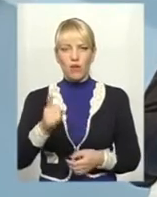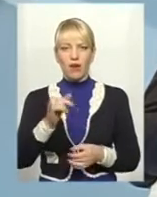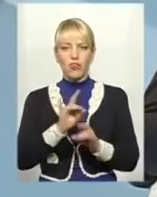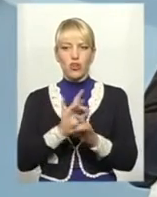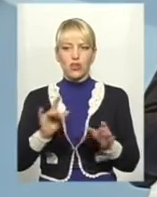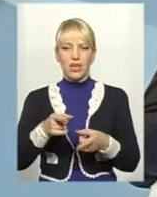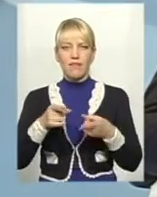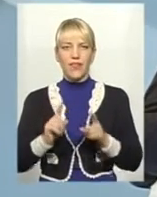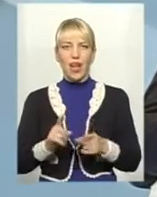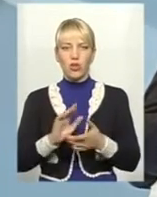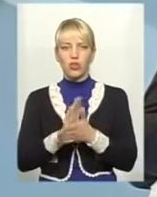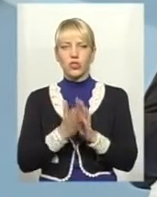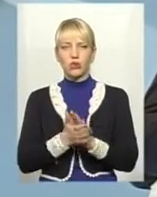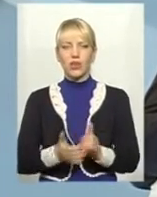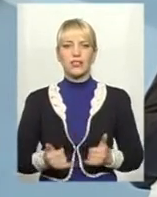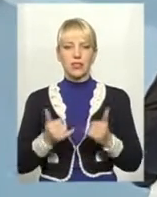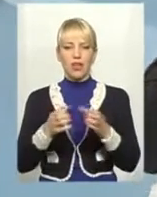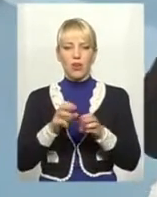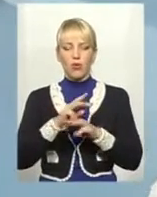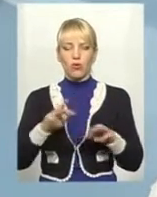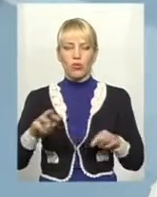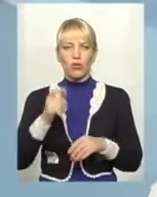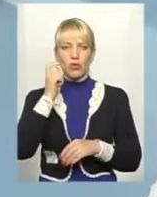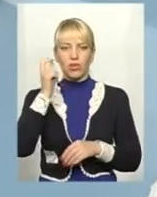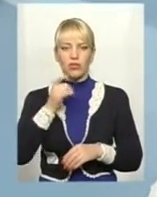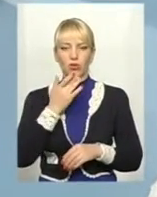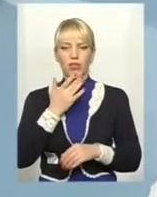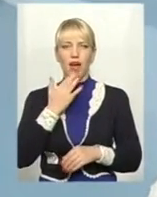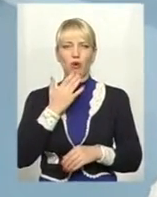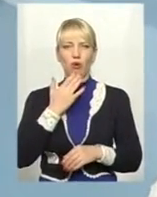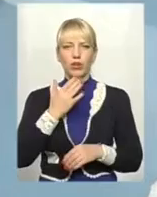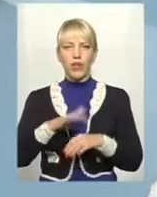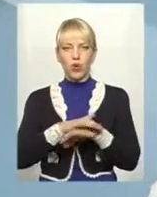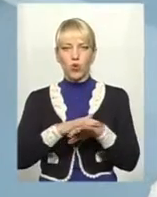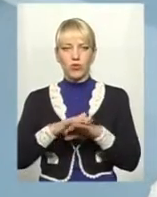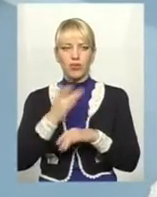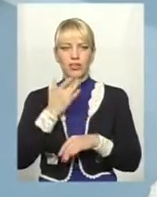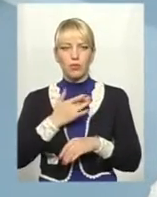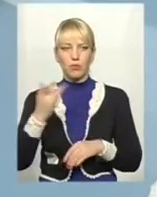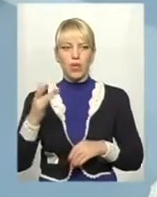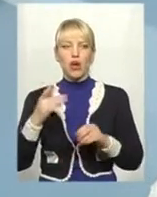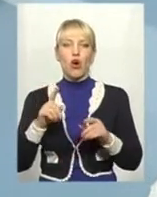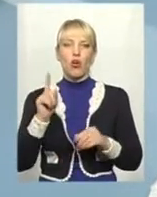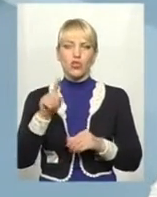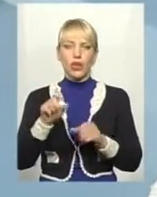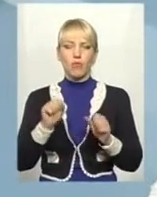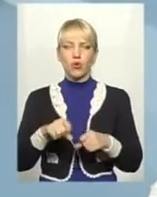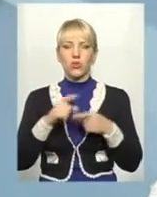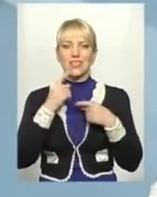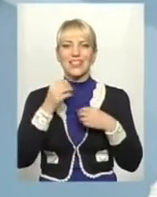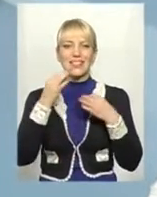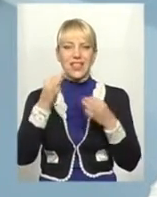ситуацію для уряду вокзилі Української народної республіки. Хоча, можна сказати, що йому